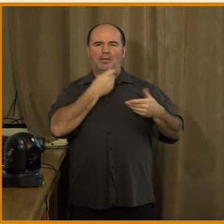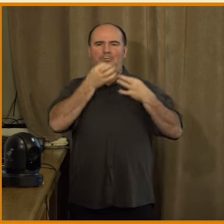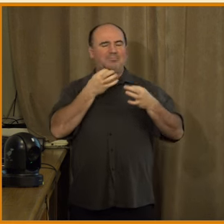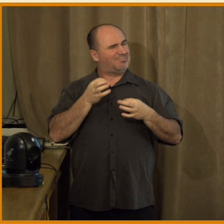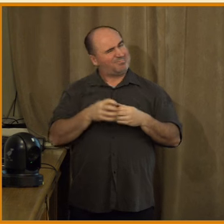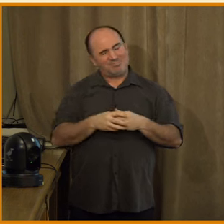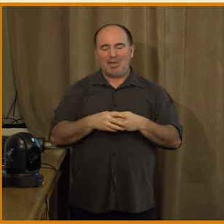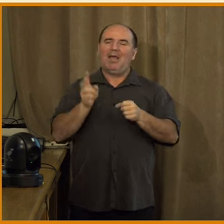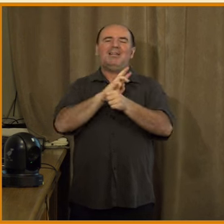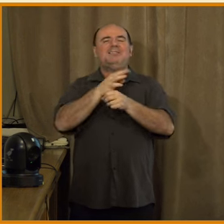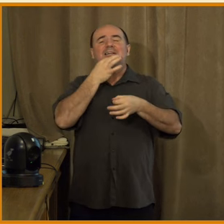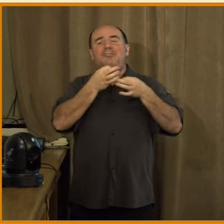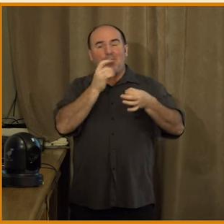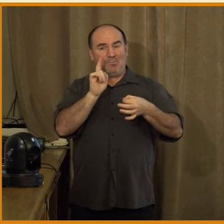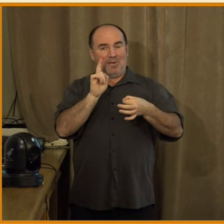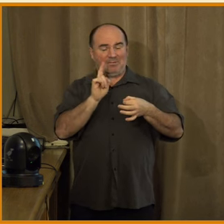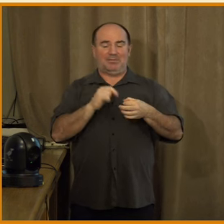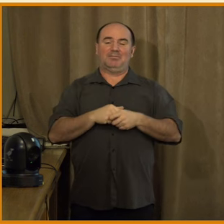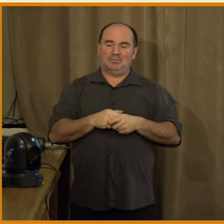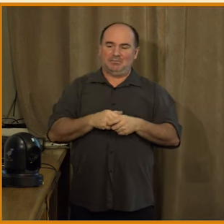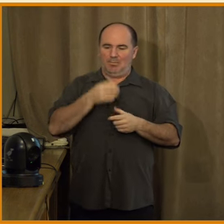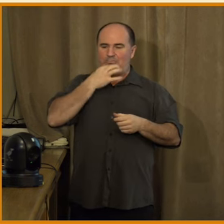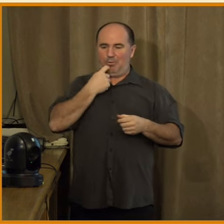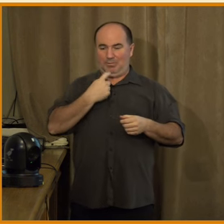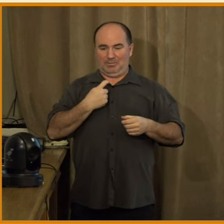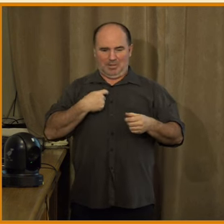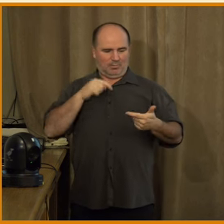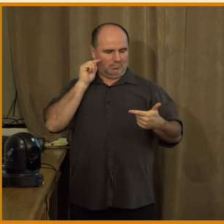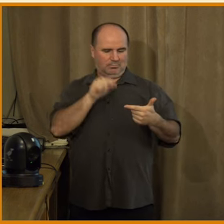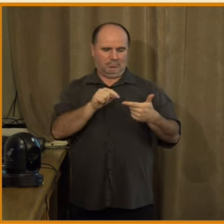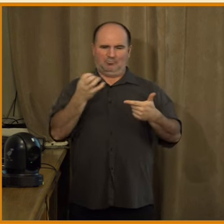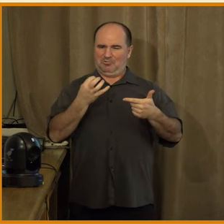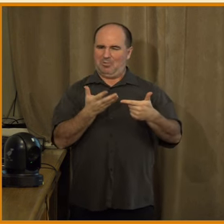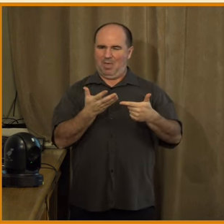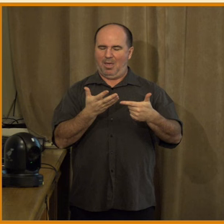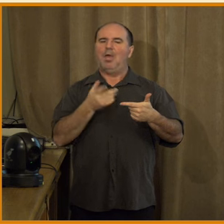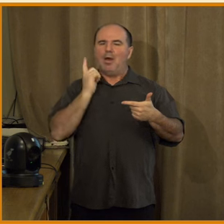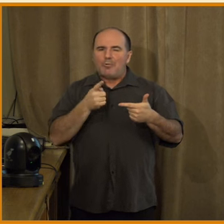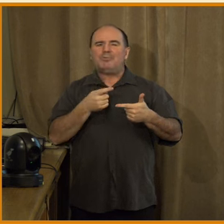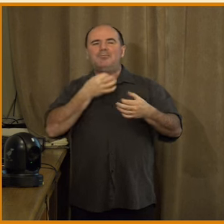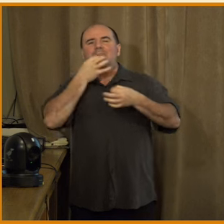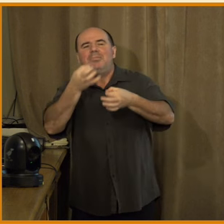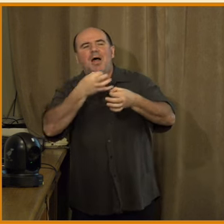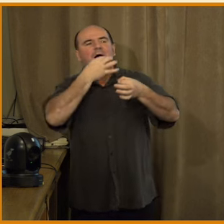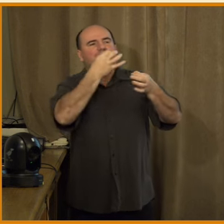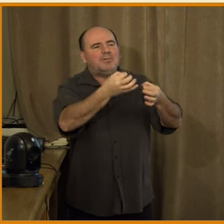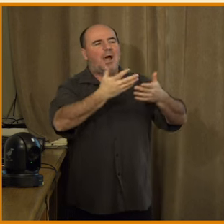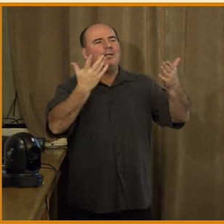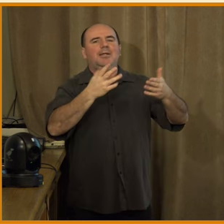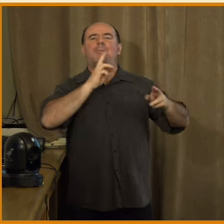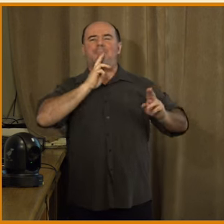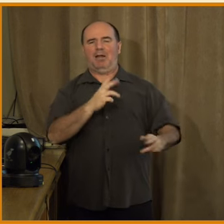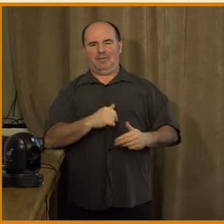dezinformaci, tak vlastně musíme být schopni empiricky ověřit, co je ta pravdivá informace. Zároveň spousta těch